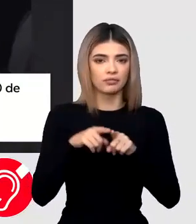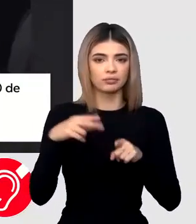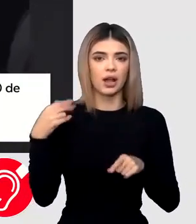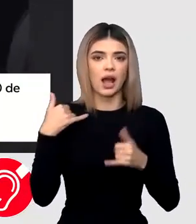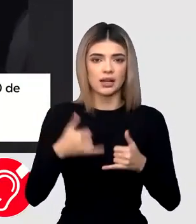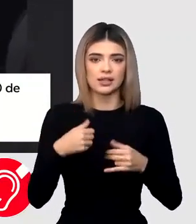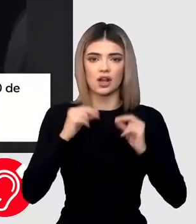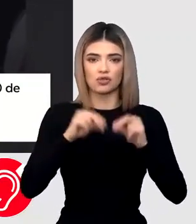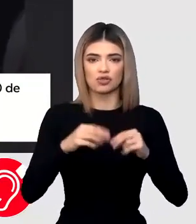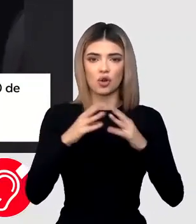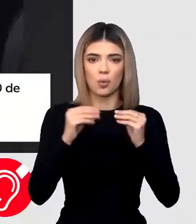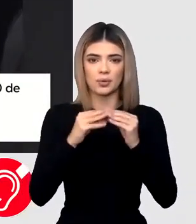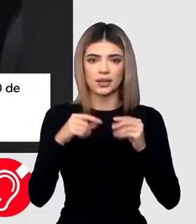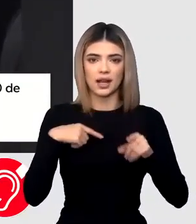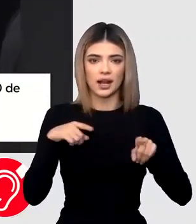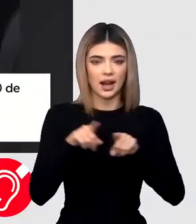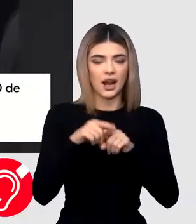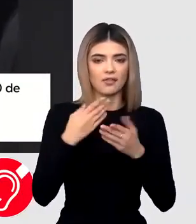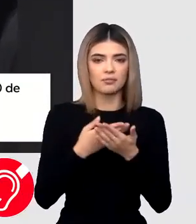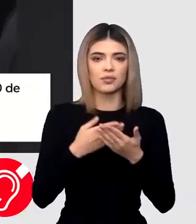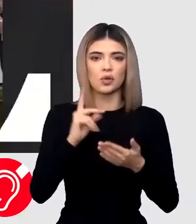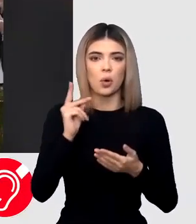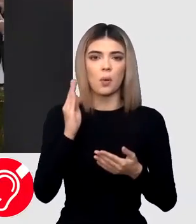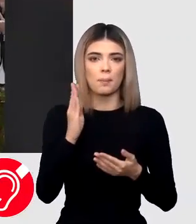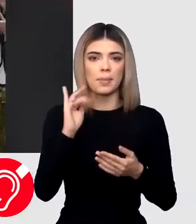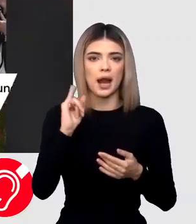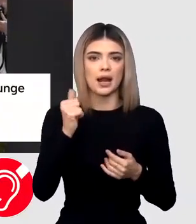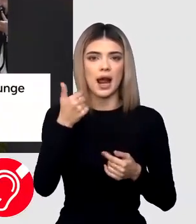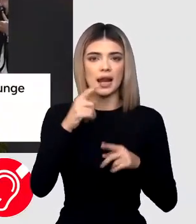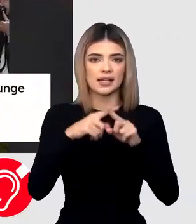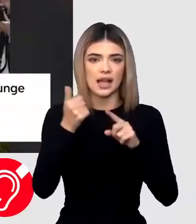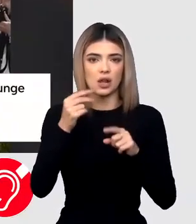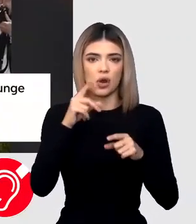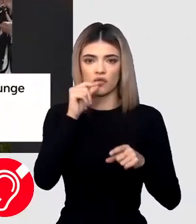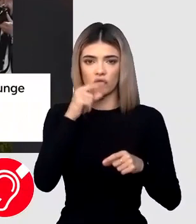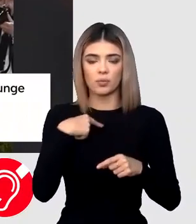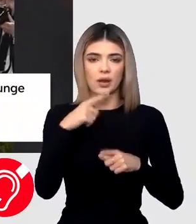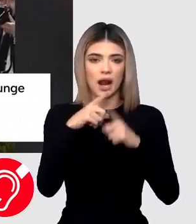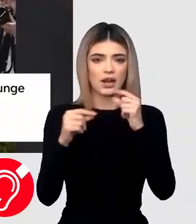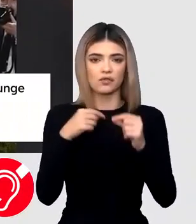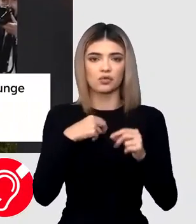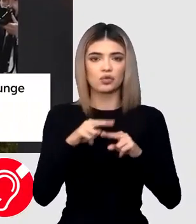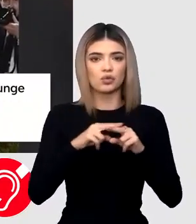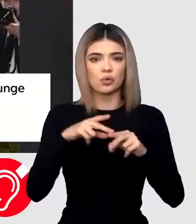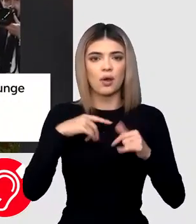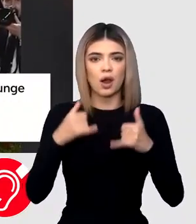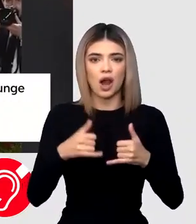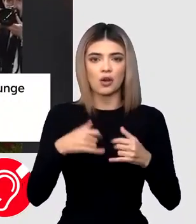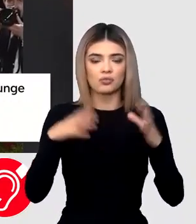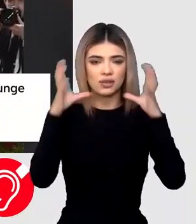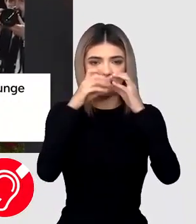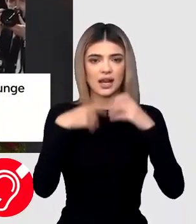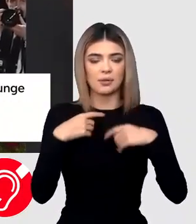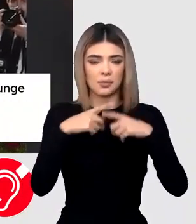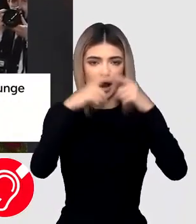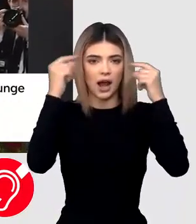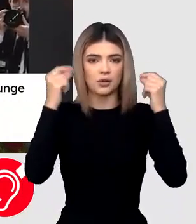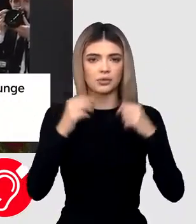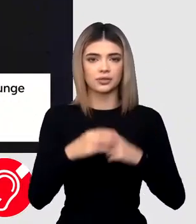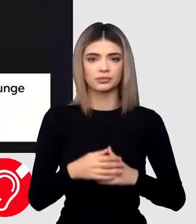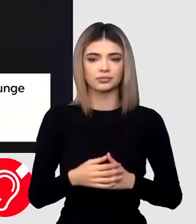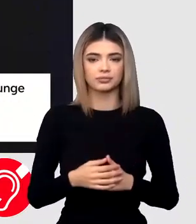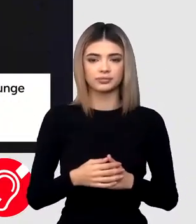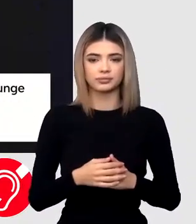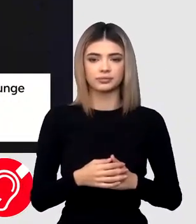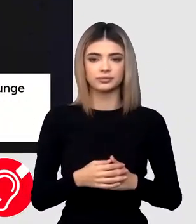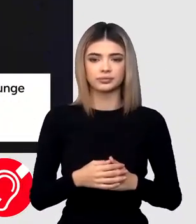și el tot astăzi în România. Managerul de marketing de la Bran, Alexandru Prișcu, a vorbit în direct la Live News despre ce urmează să se întâmple di seara la Castel.